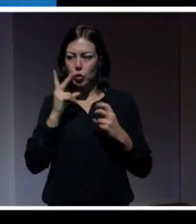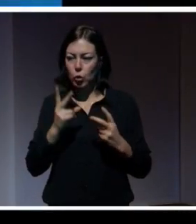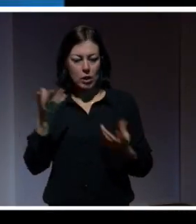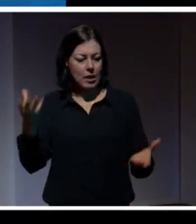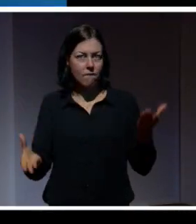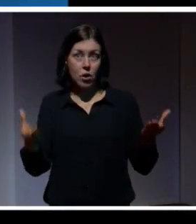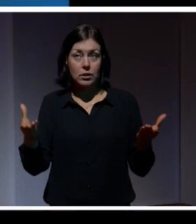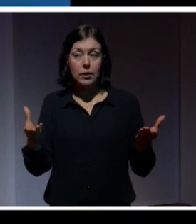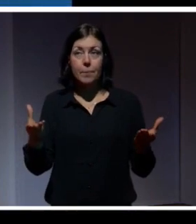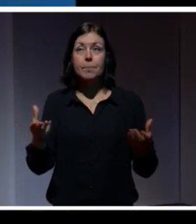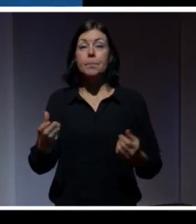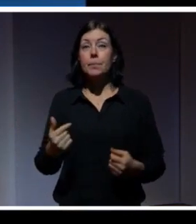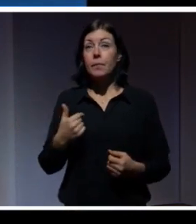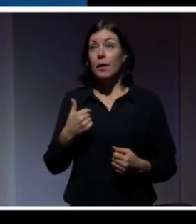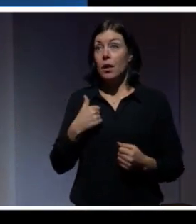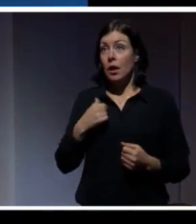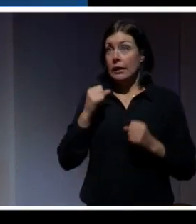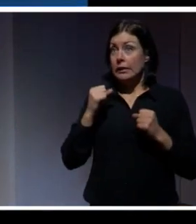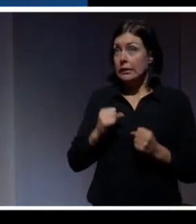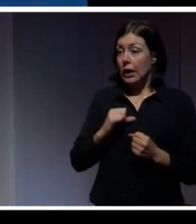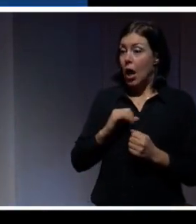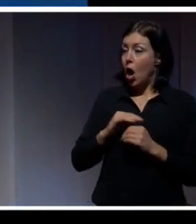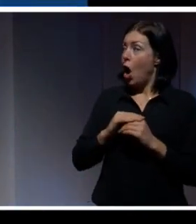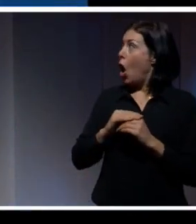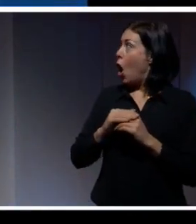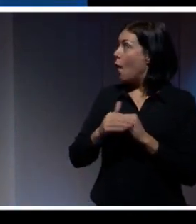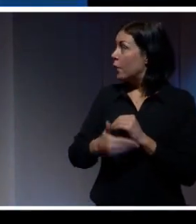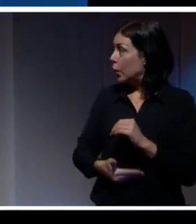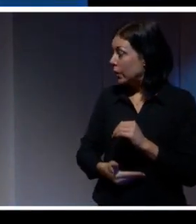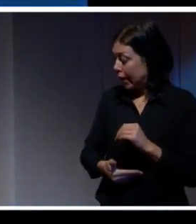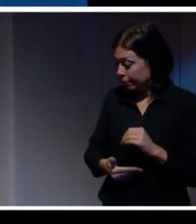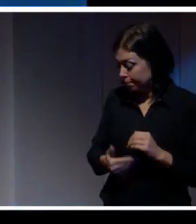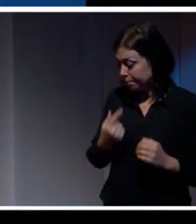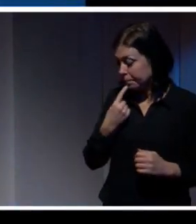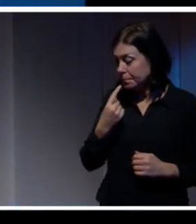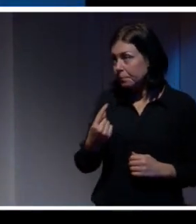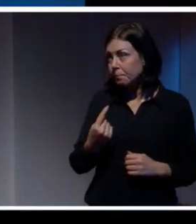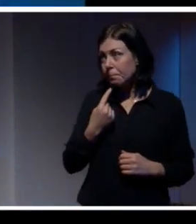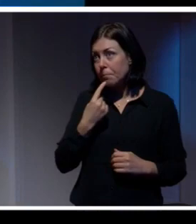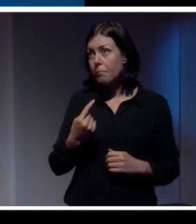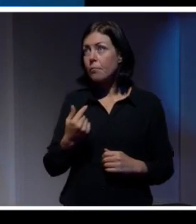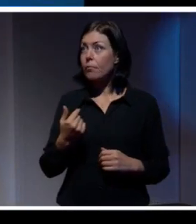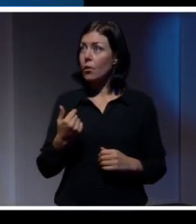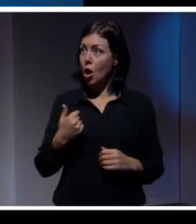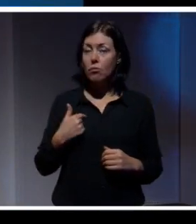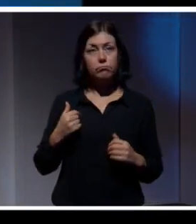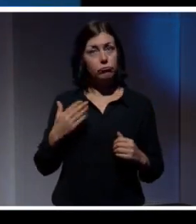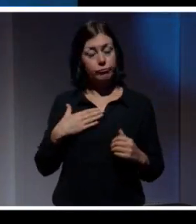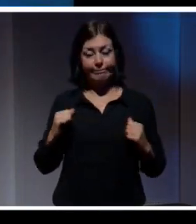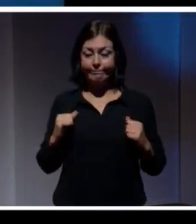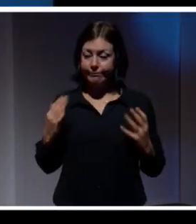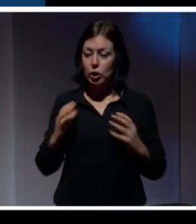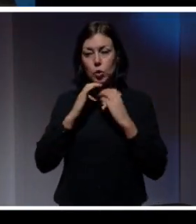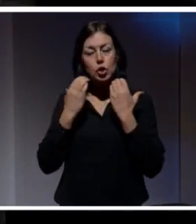Så för att runda av. För mig så är det ingen tvekan om att ett socialt mediasystem som Facebook